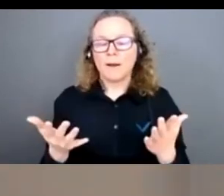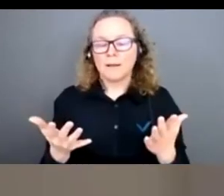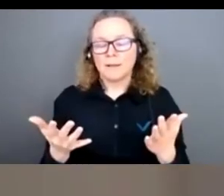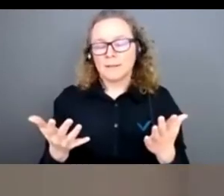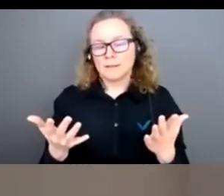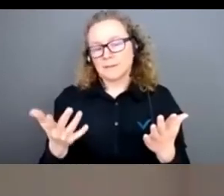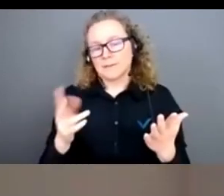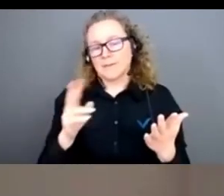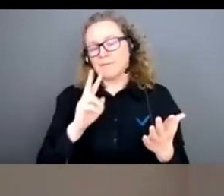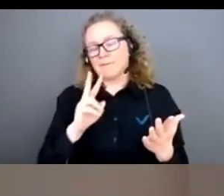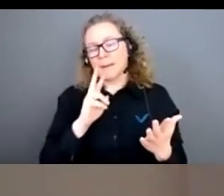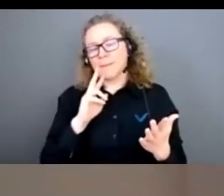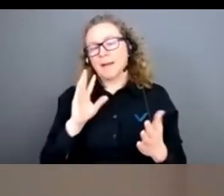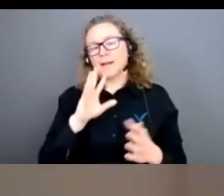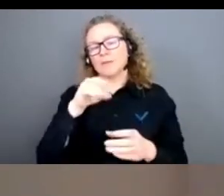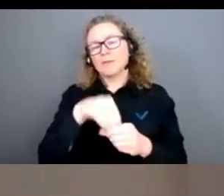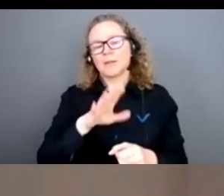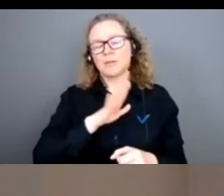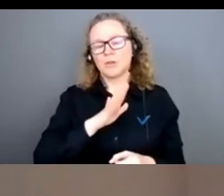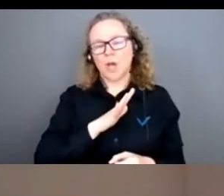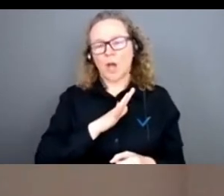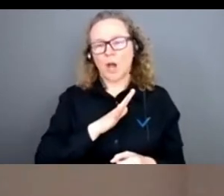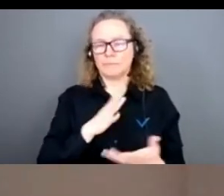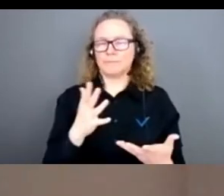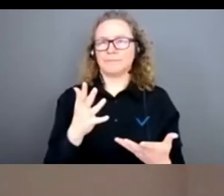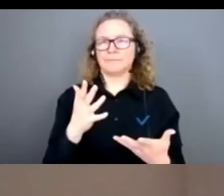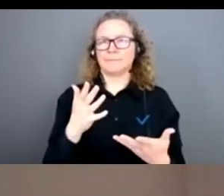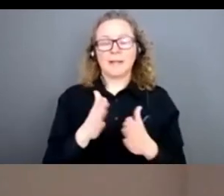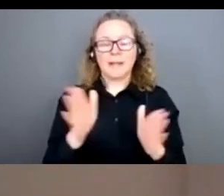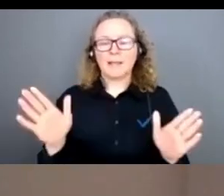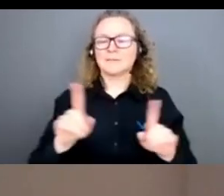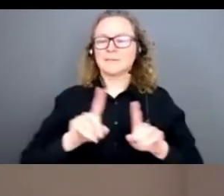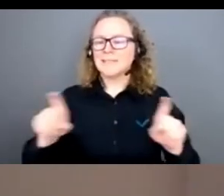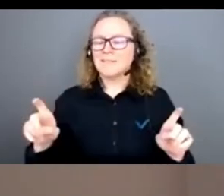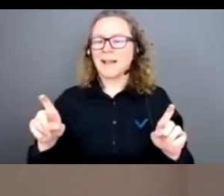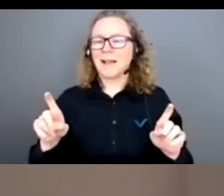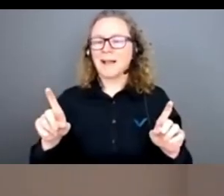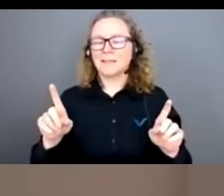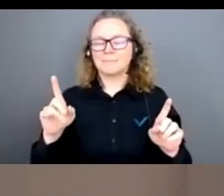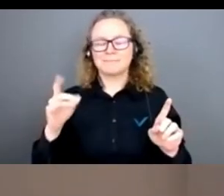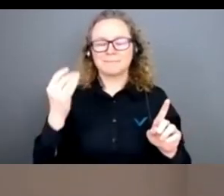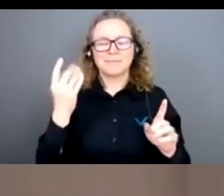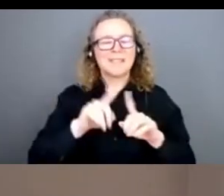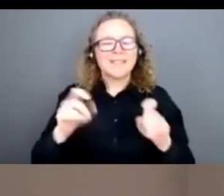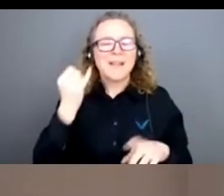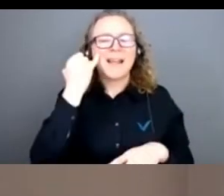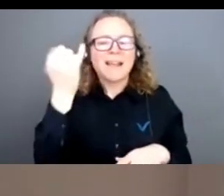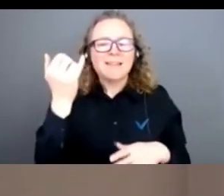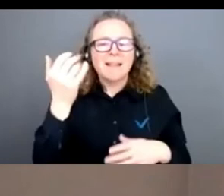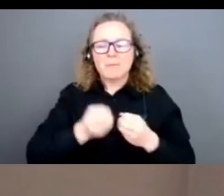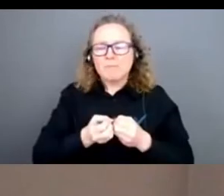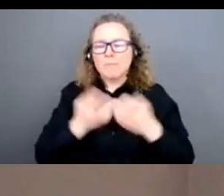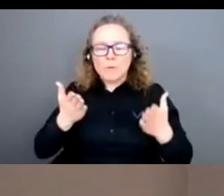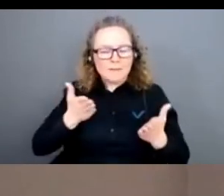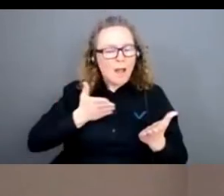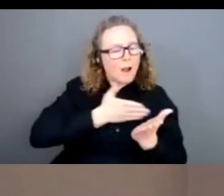contient une somme assez large d'approches disciplinaires. C'est vraiment la dimension pluridisciplinaire qui fait